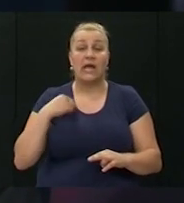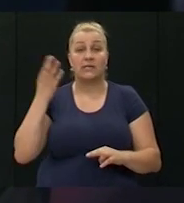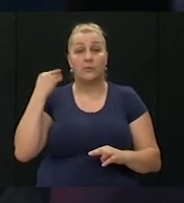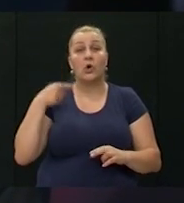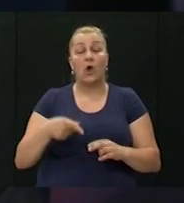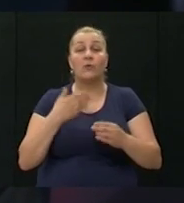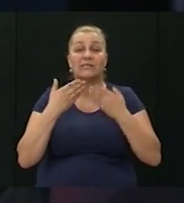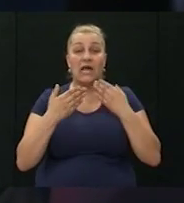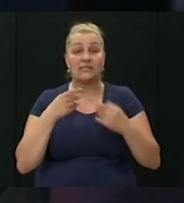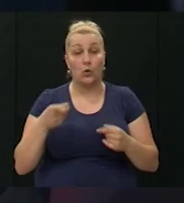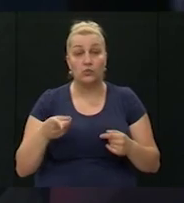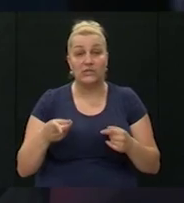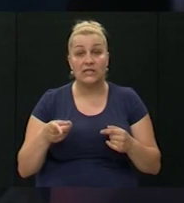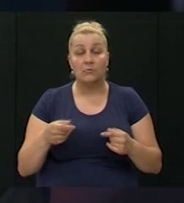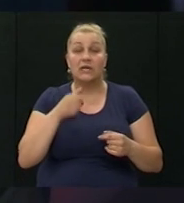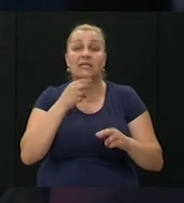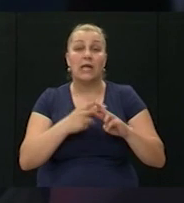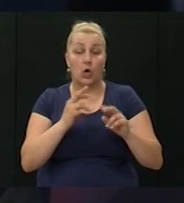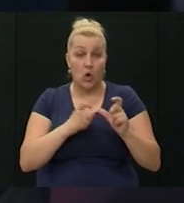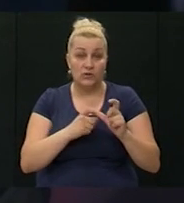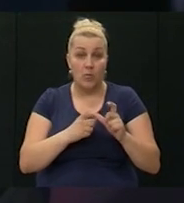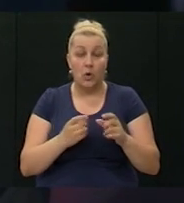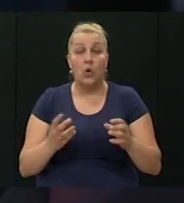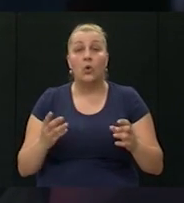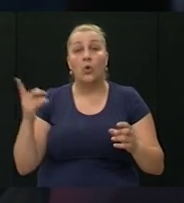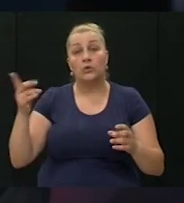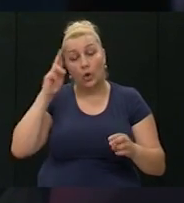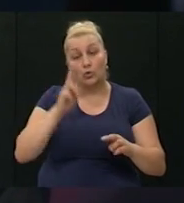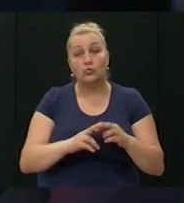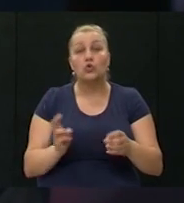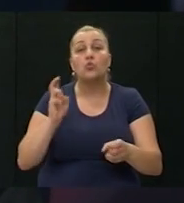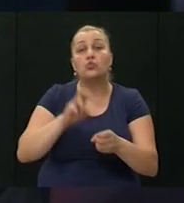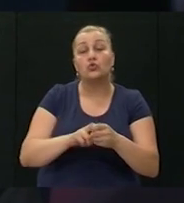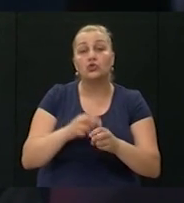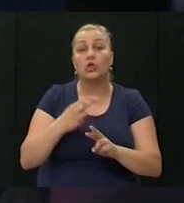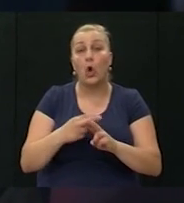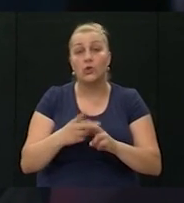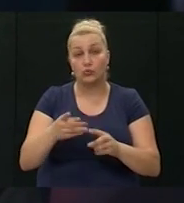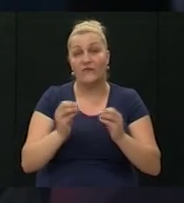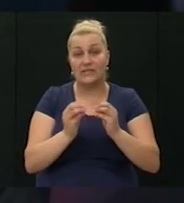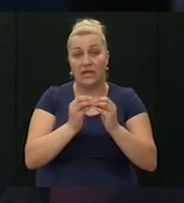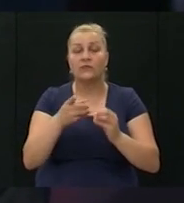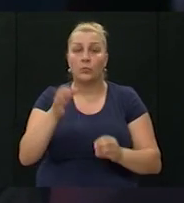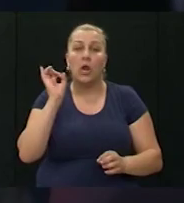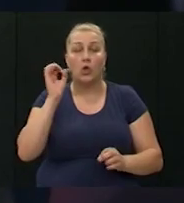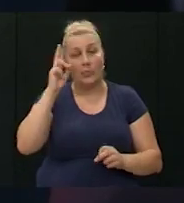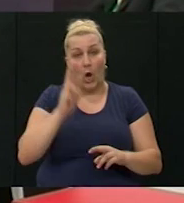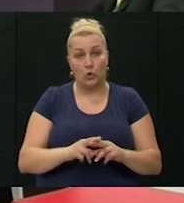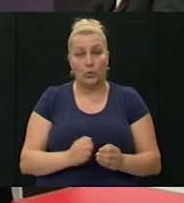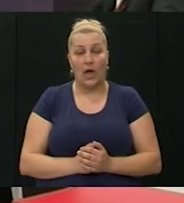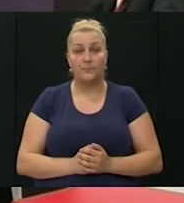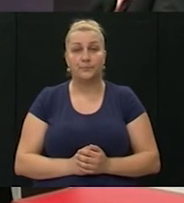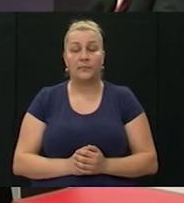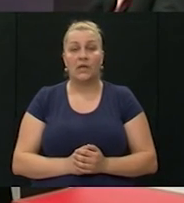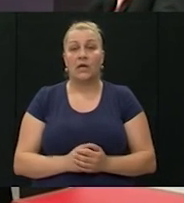sam bio na tom sastanku sa njim i sa HOSom odlučio uključiti HOS u sastav i mislim da je to bila dobra zrela odluka da kao